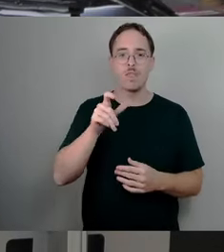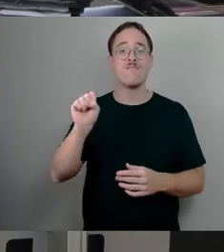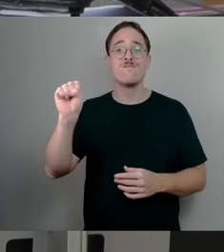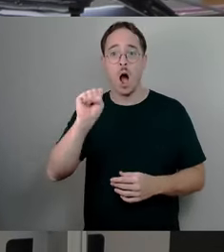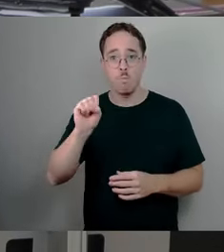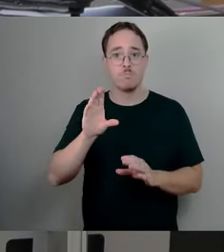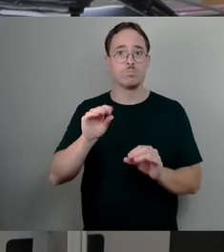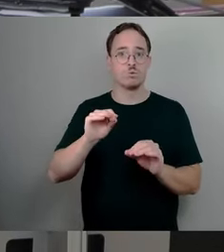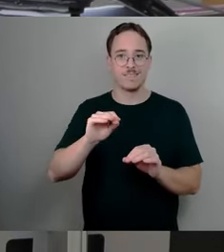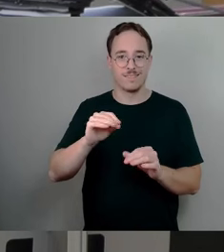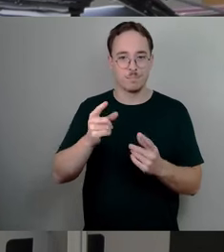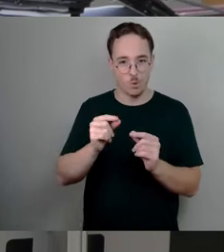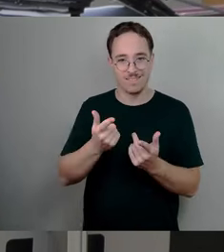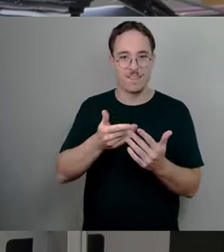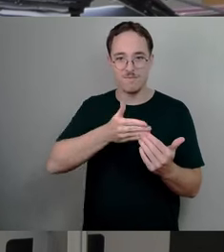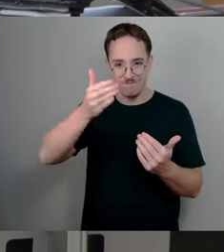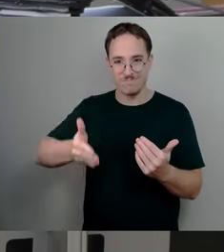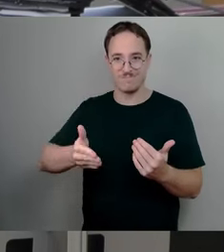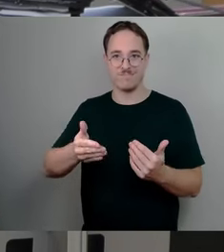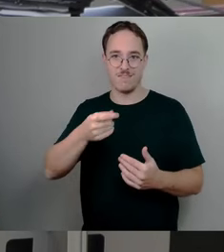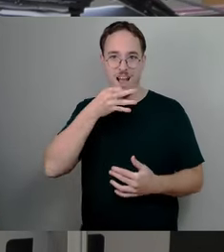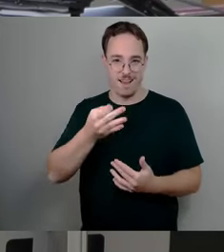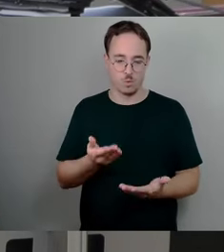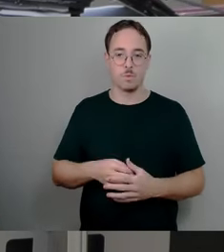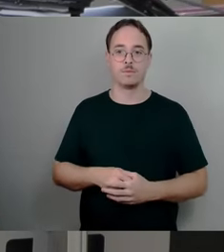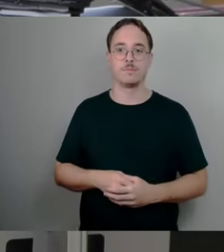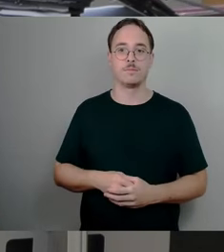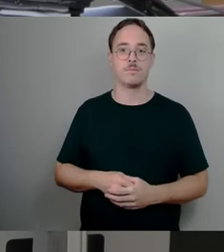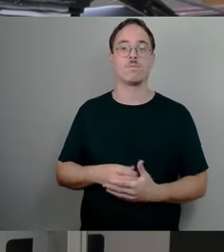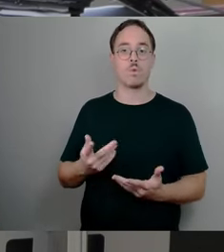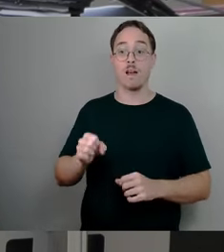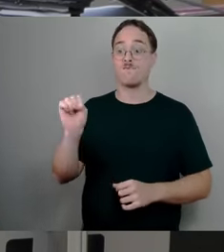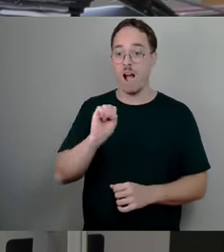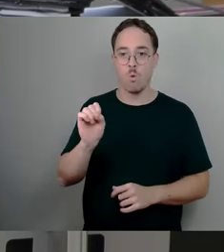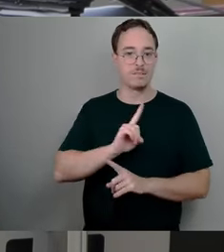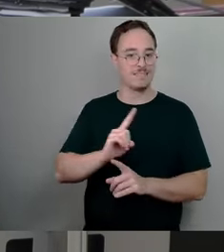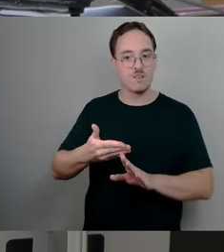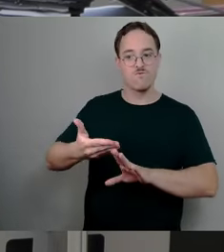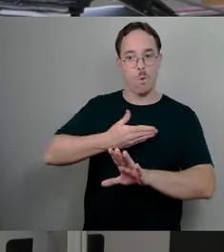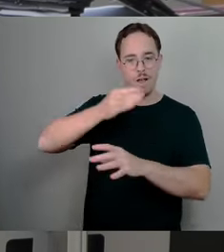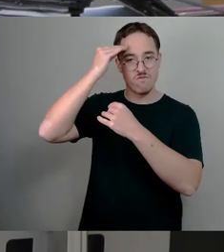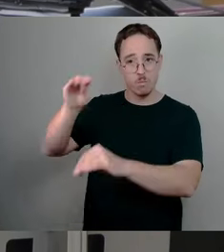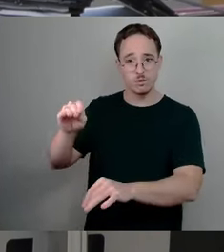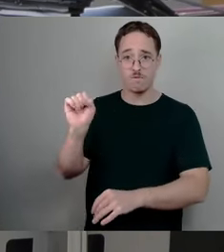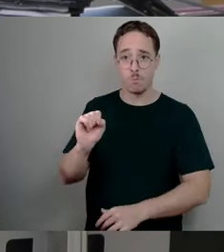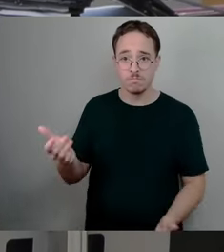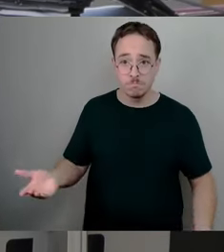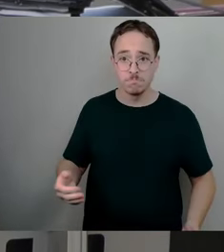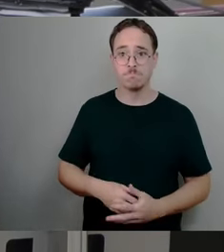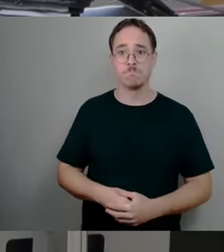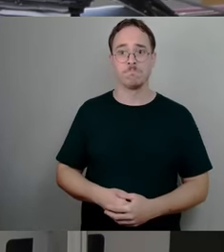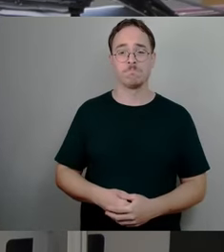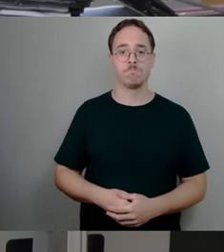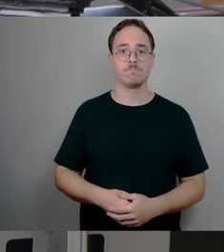auf der Bautznerstraße nicht über die bevorstehende Maßnahme informiert? Ich weiß, das ist nicht das Lieblingsgremium von Herrn Kühn.